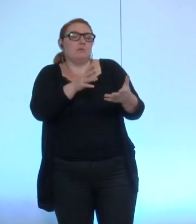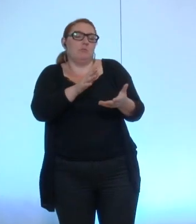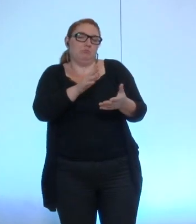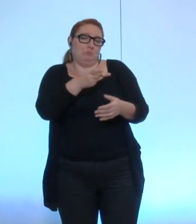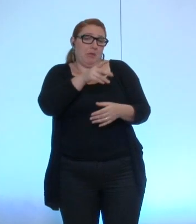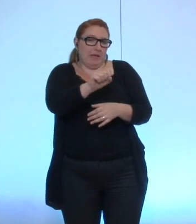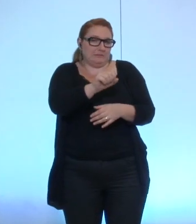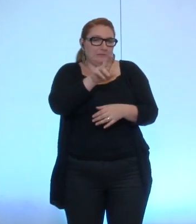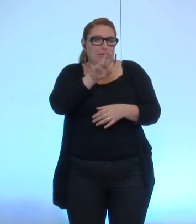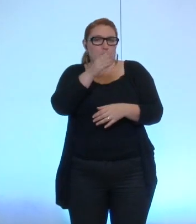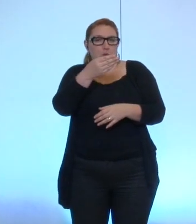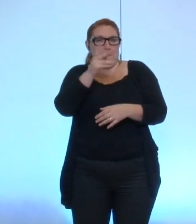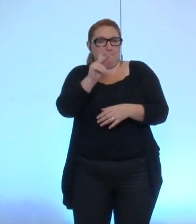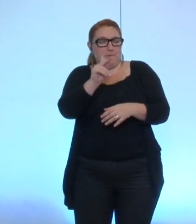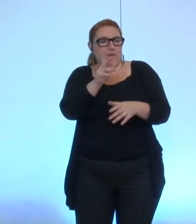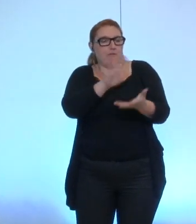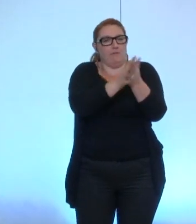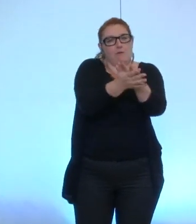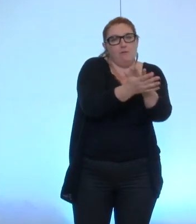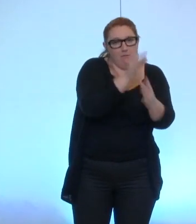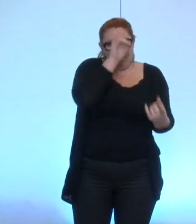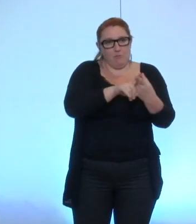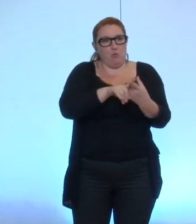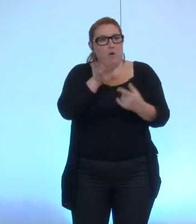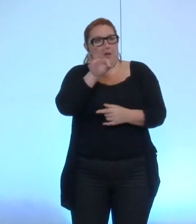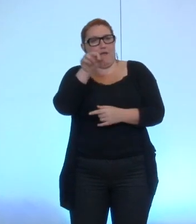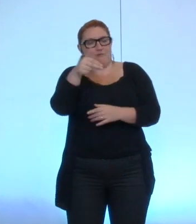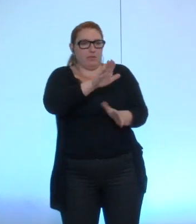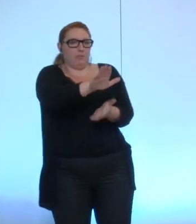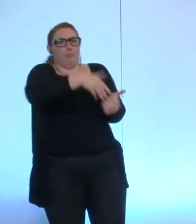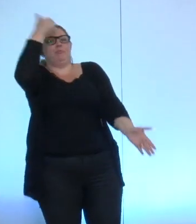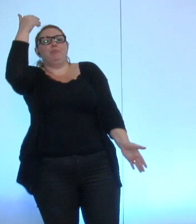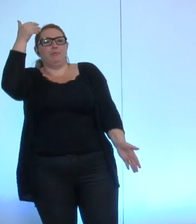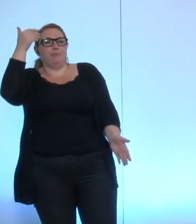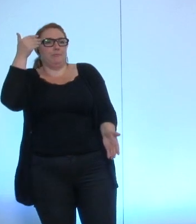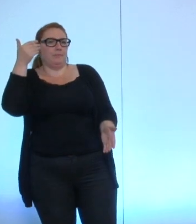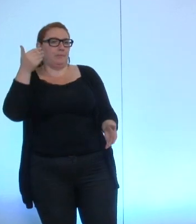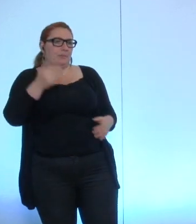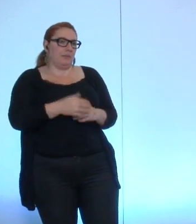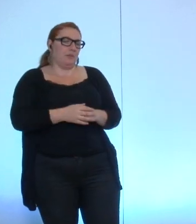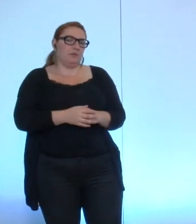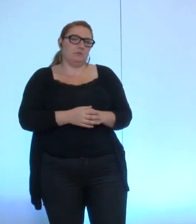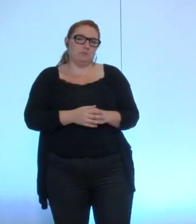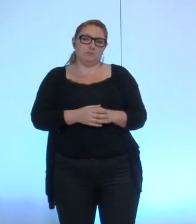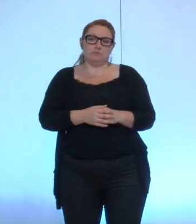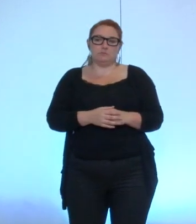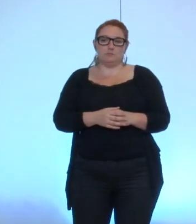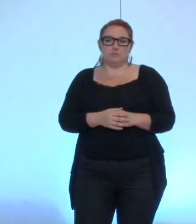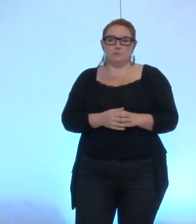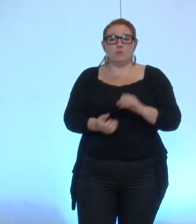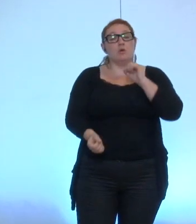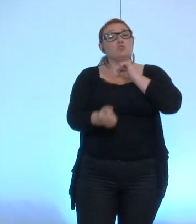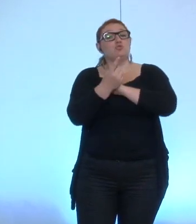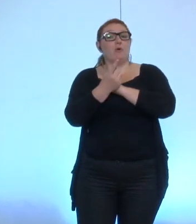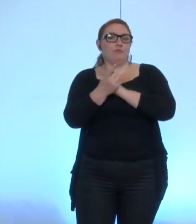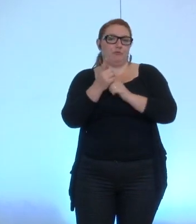pour exclure le groupe Front National de toute représentation politique mis à part celle qui était littéralement de droit à savoir celle en commission